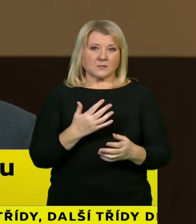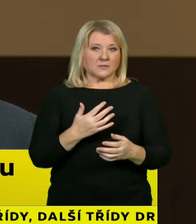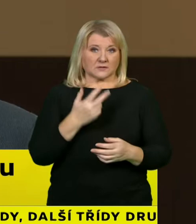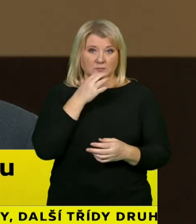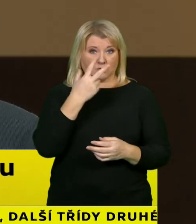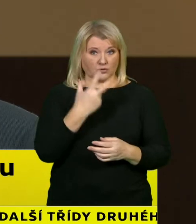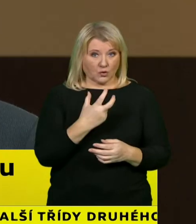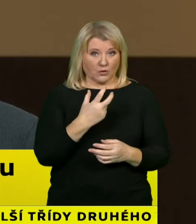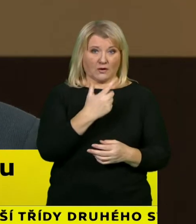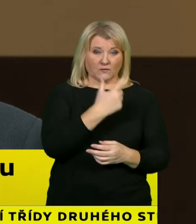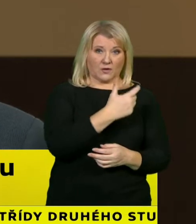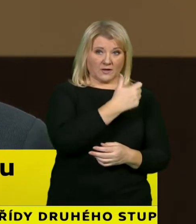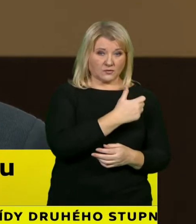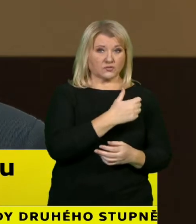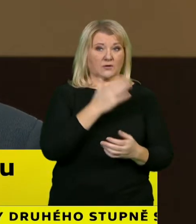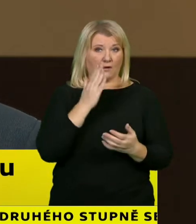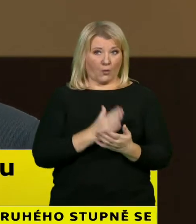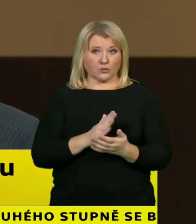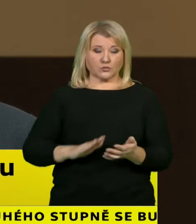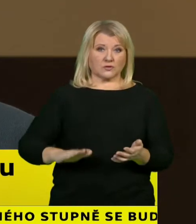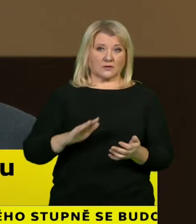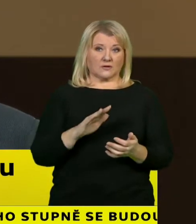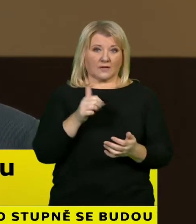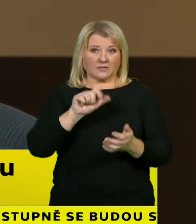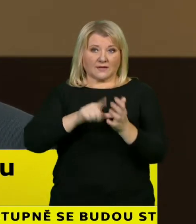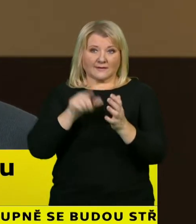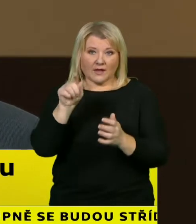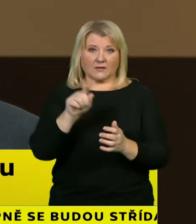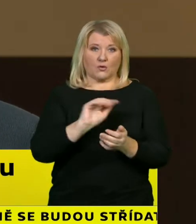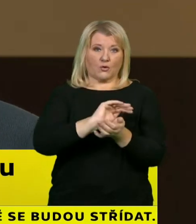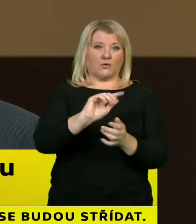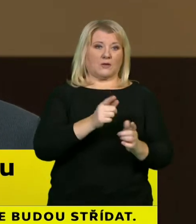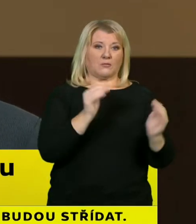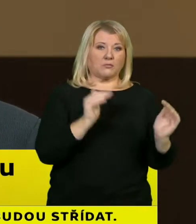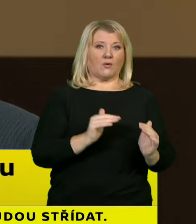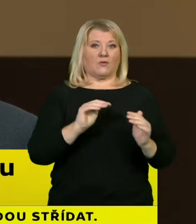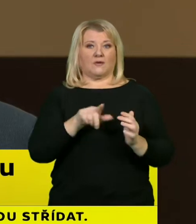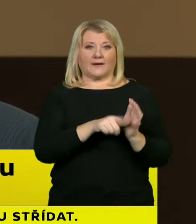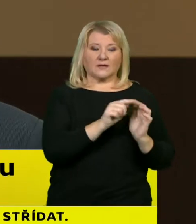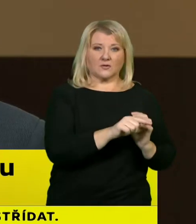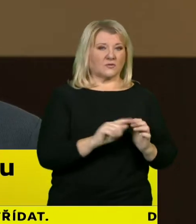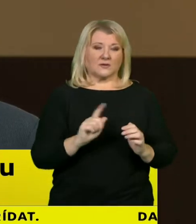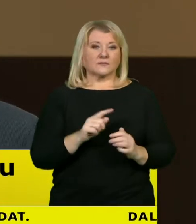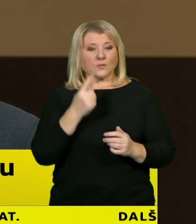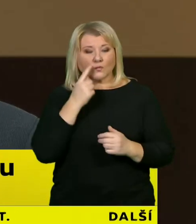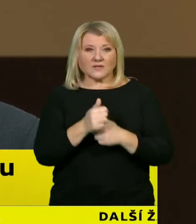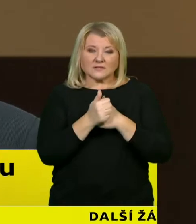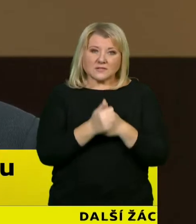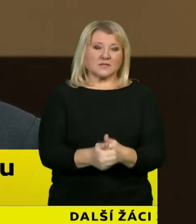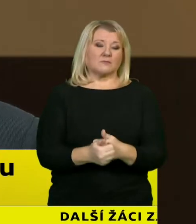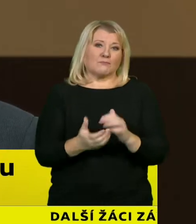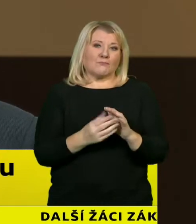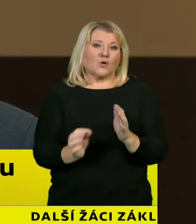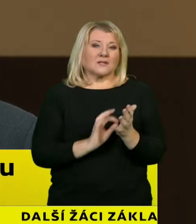jestliže, nebo až se dostaneme do úrovně jedna a dva, tak podle toho, jak se bude ta situace vyvíjet, znovu zdůraznuju, pes není robot